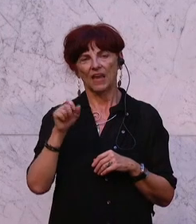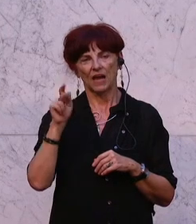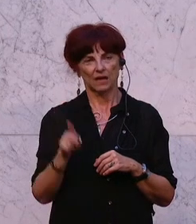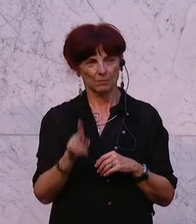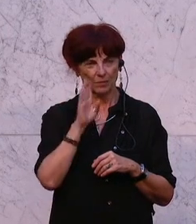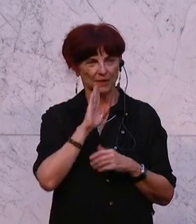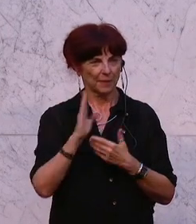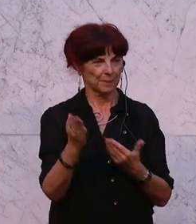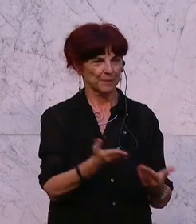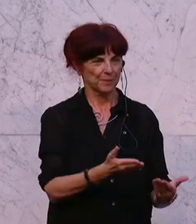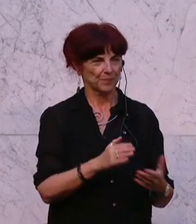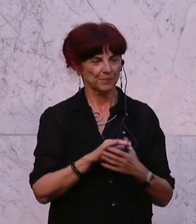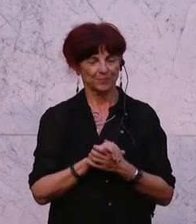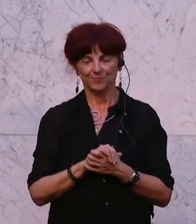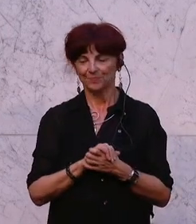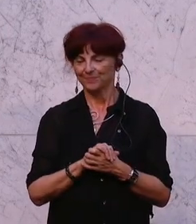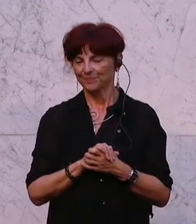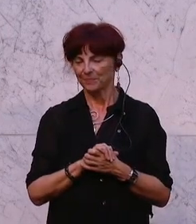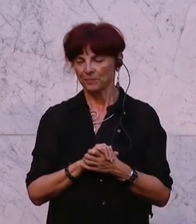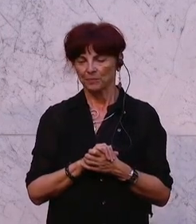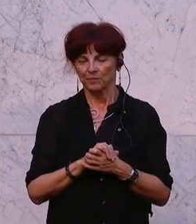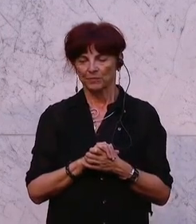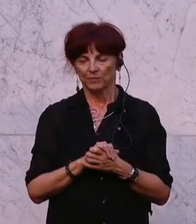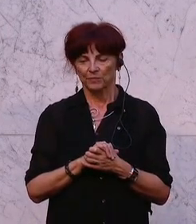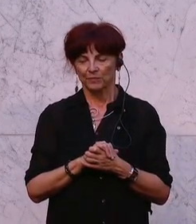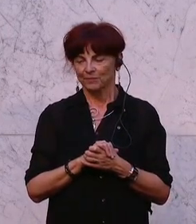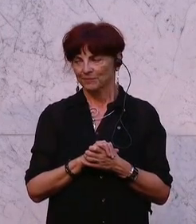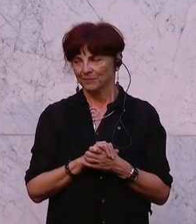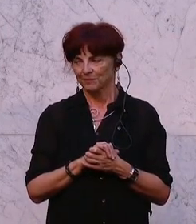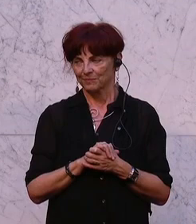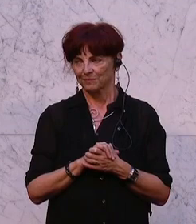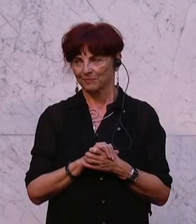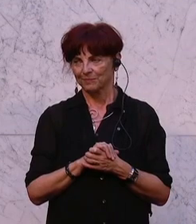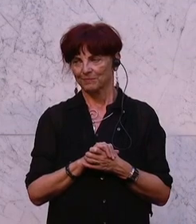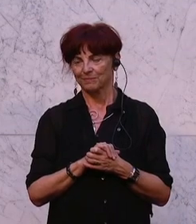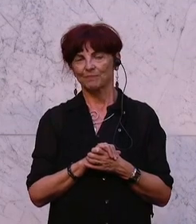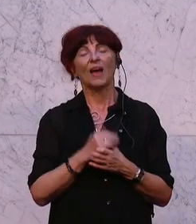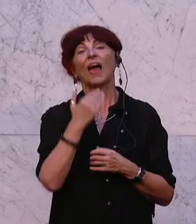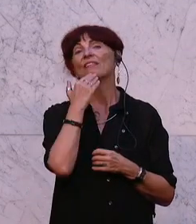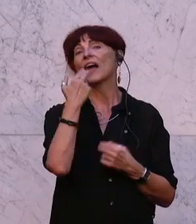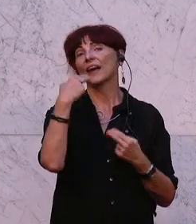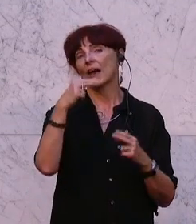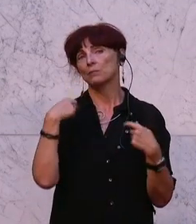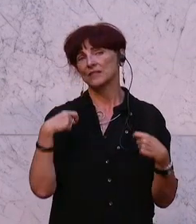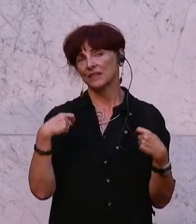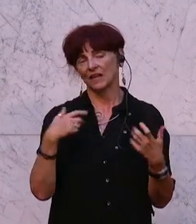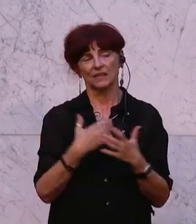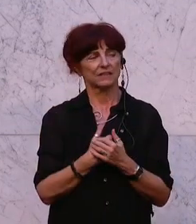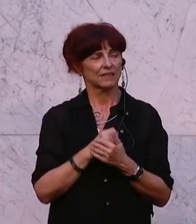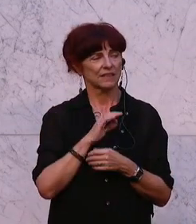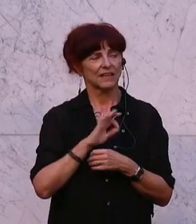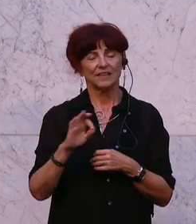Und der nächste Redner ist Gerhard Kaniak von den Freiheitlichen. Danke, Herr Präsident. Sehr geehrte Frau